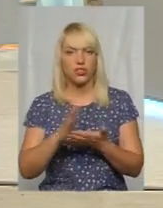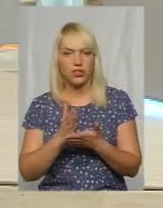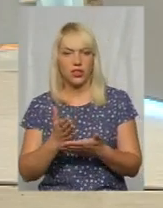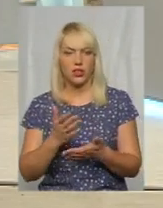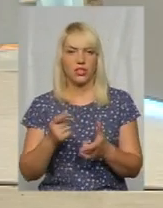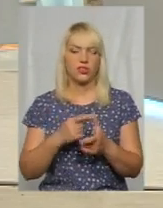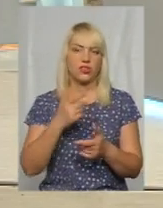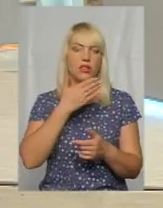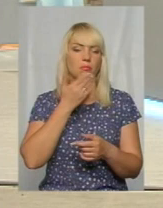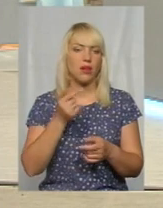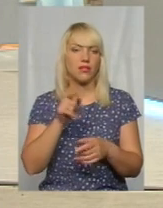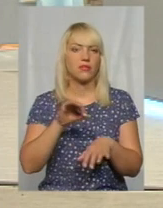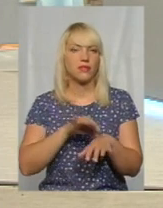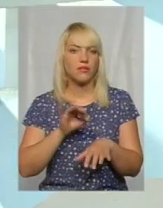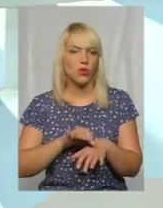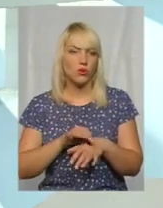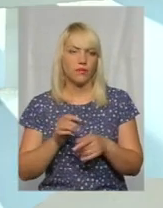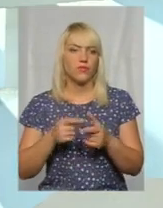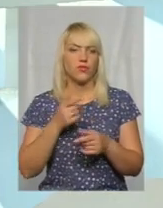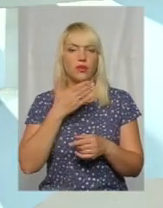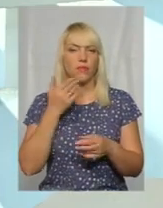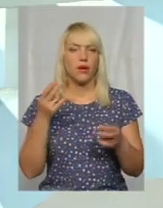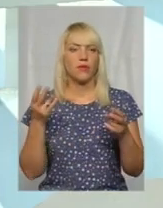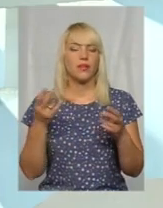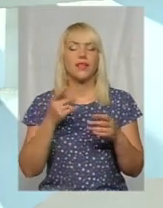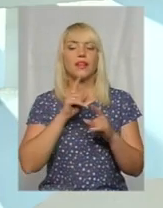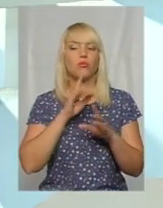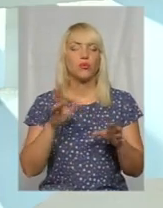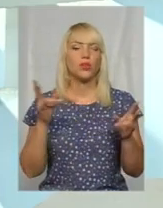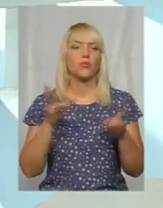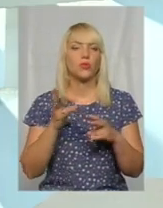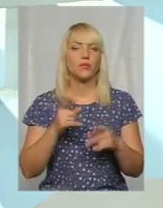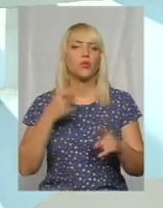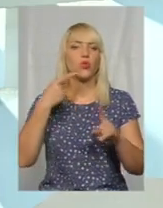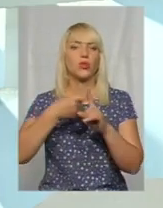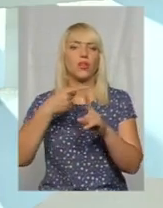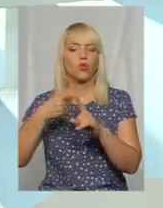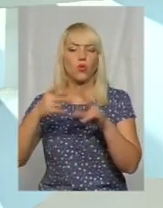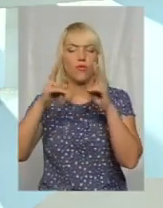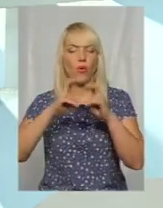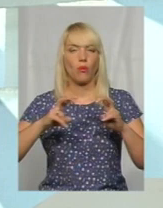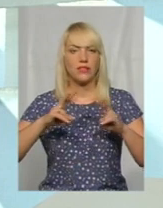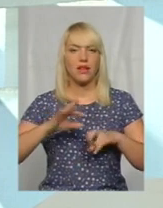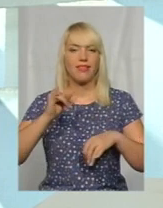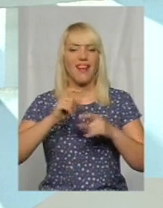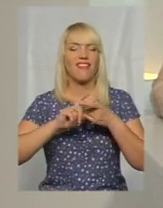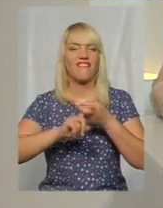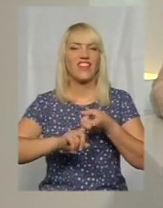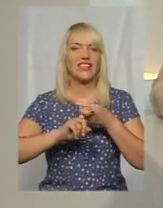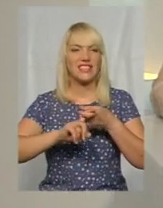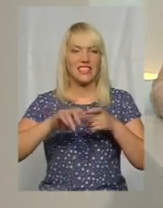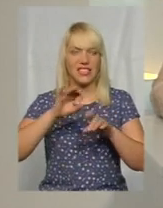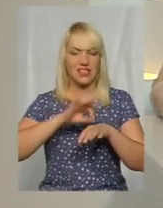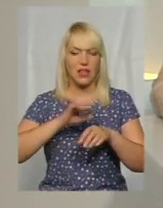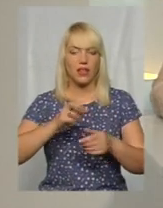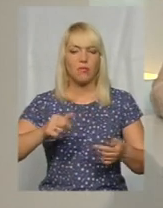буде потреби в проведенні додаткових обстежень на інфекційні хвороби, на придатність